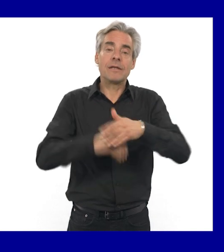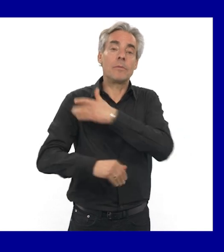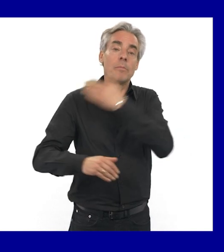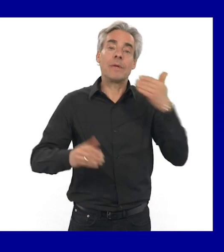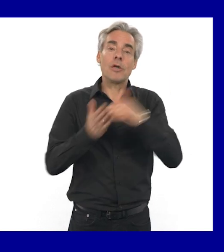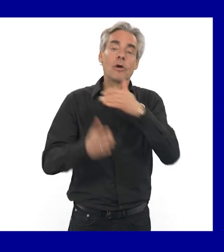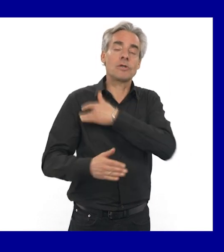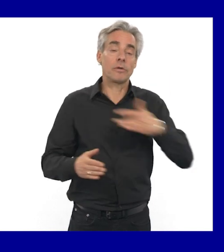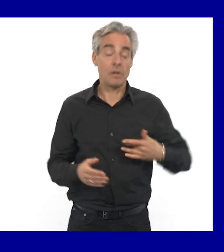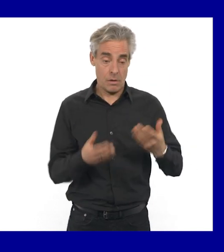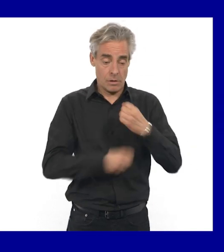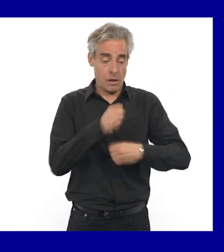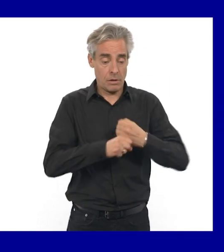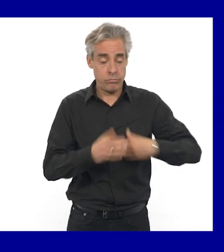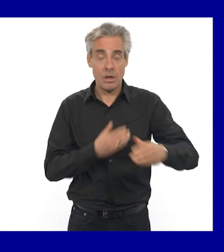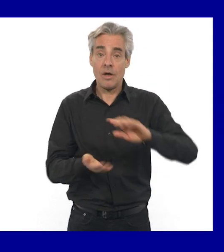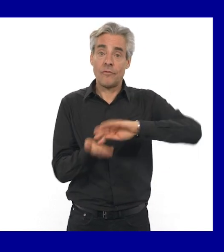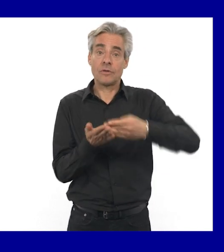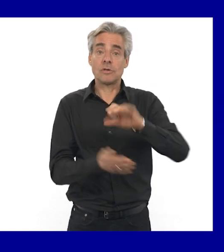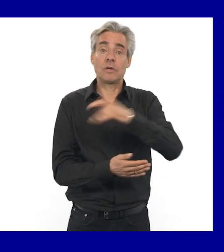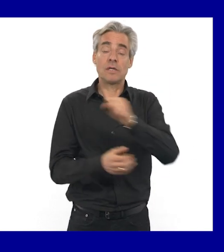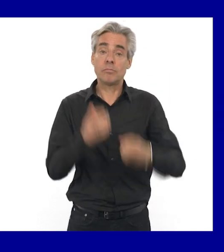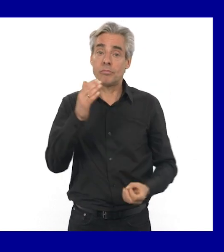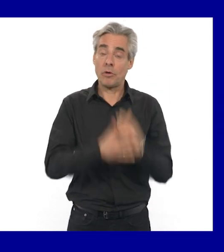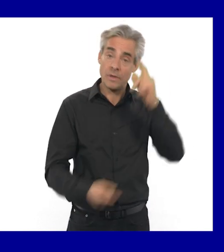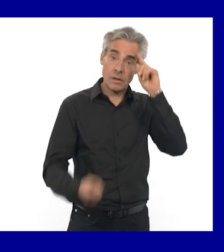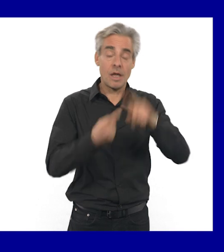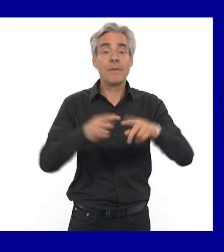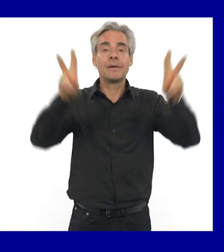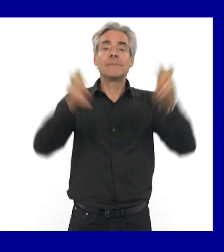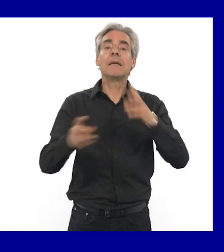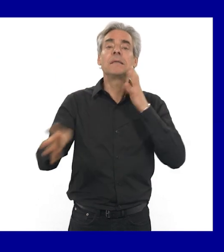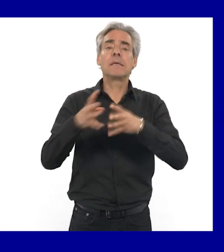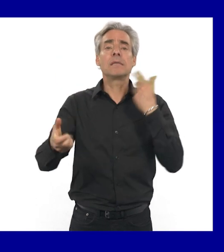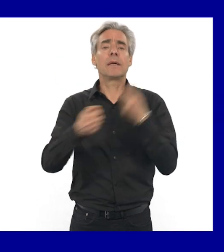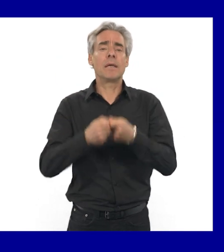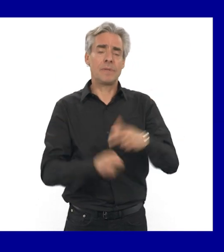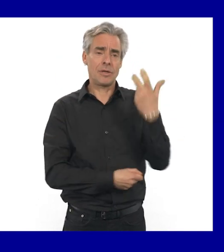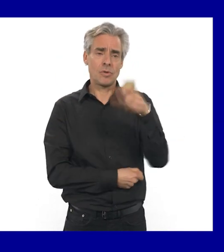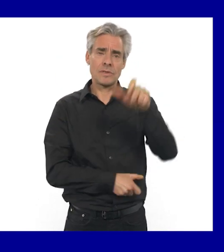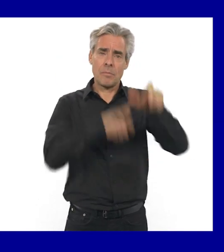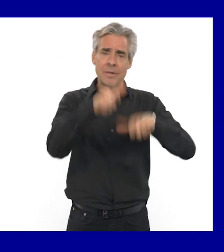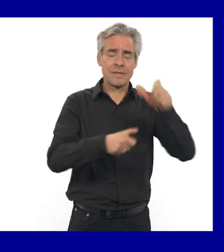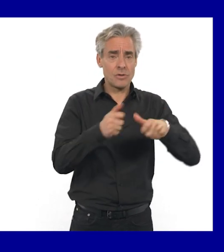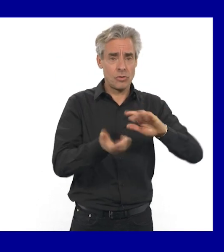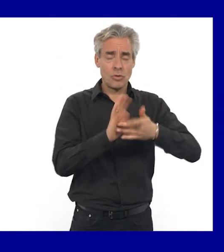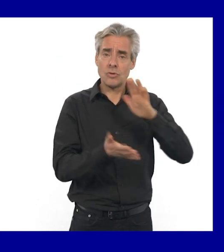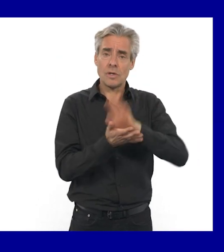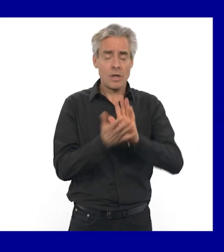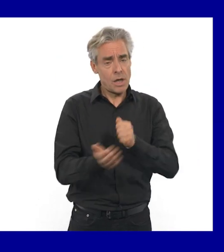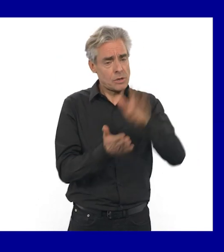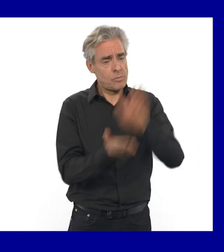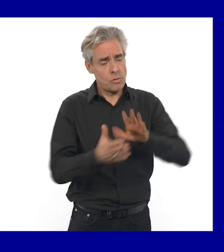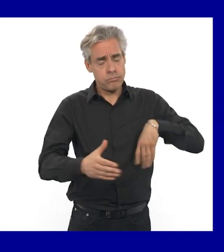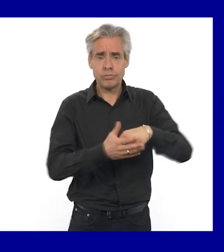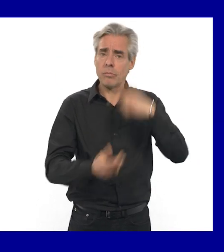Cette année, la Fondation Anaïs ouvre un premier volet sur le cyclisme adapté. Plus de 300 participants de tous âges se